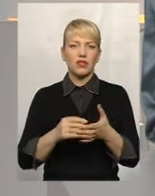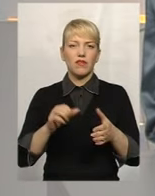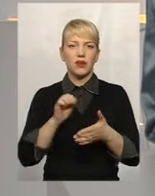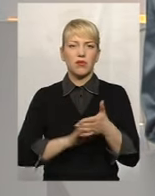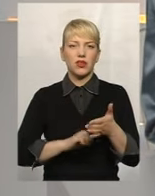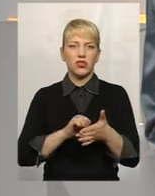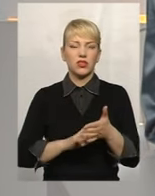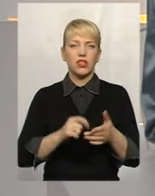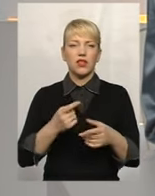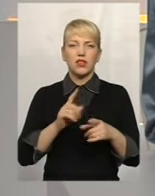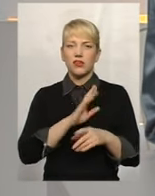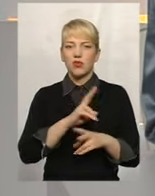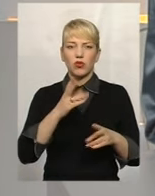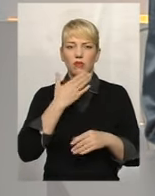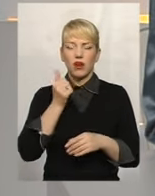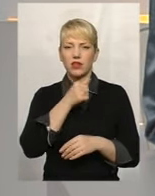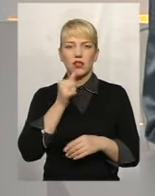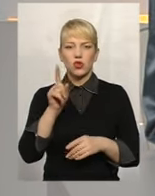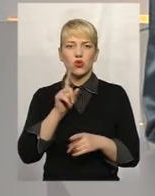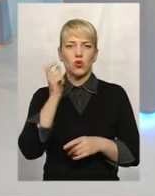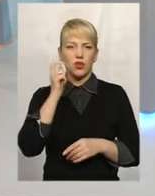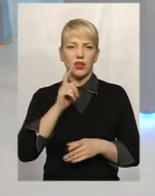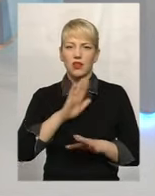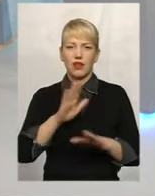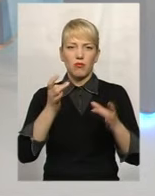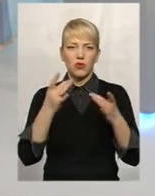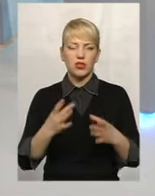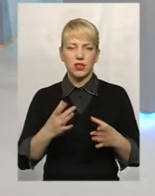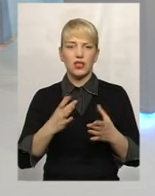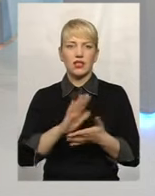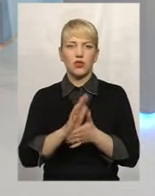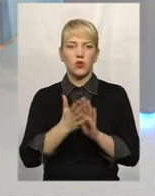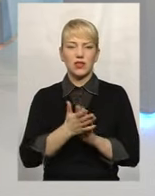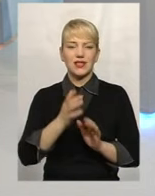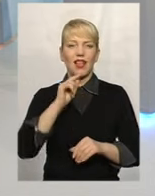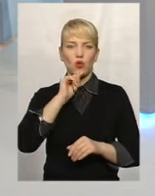секрет, що нині Україна в досить непростій ситуації, економічній,